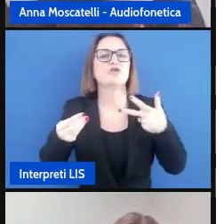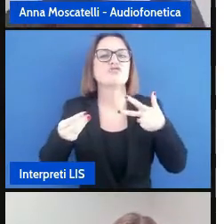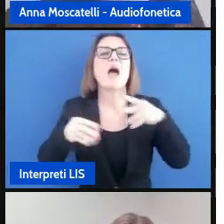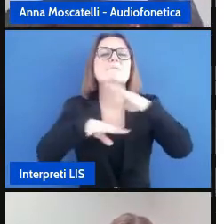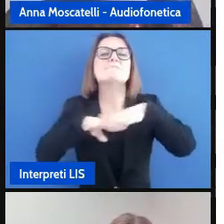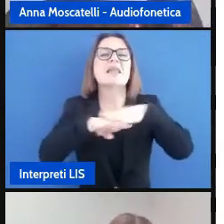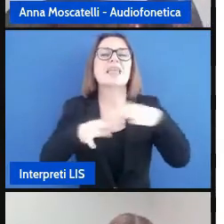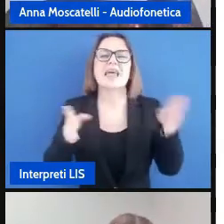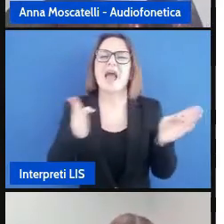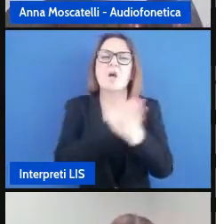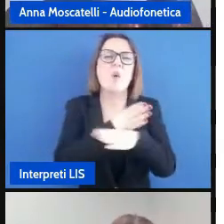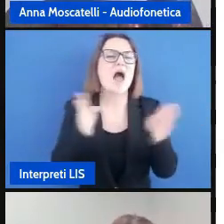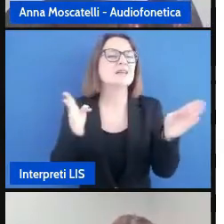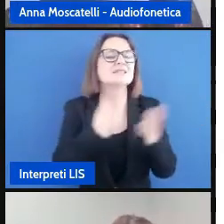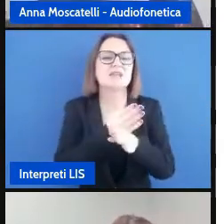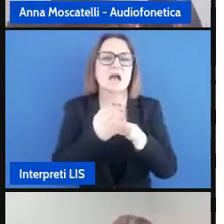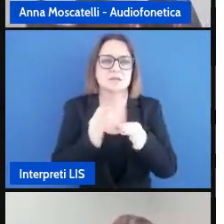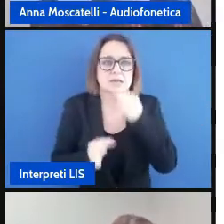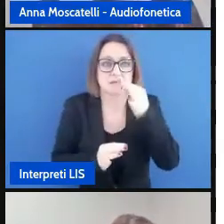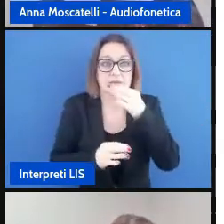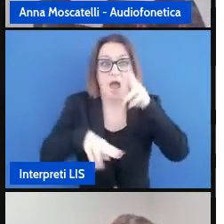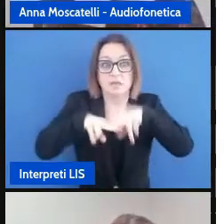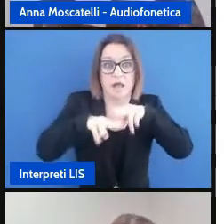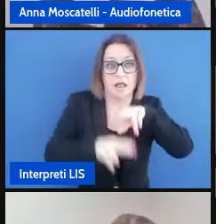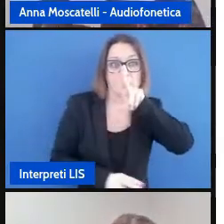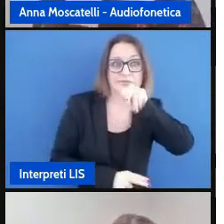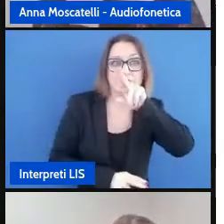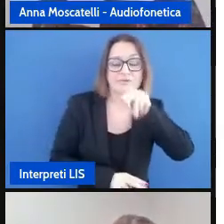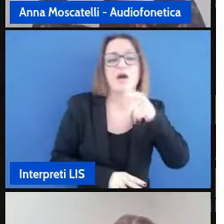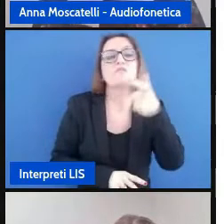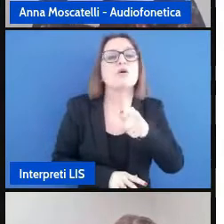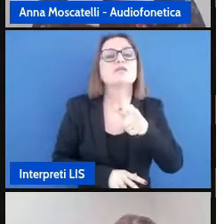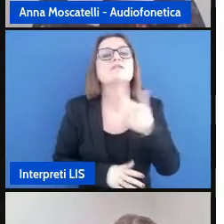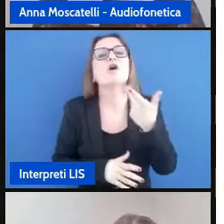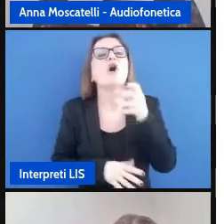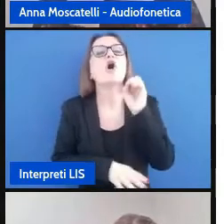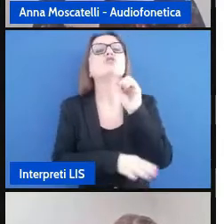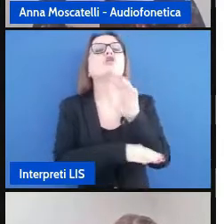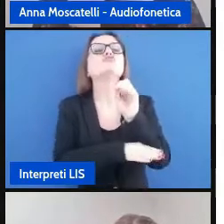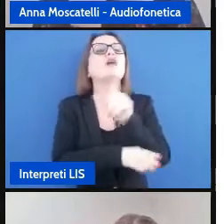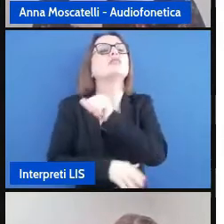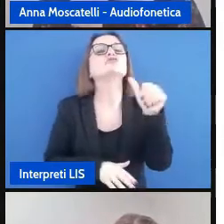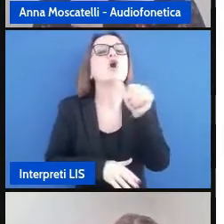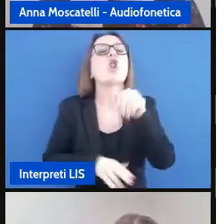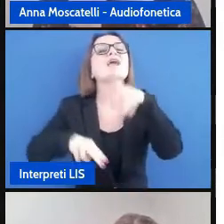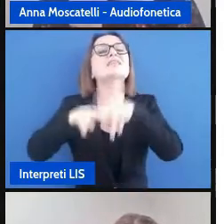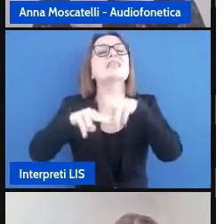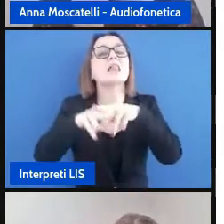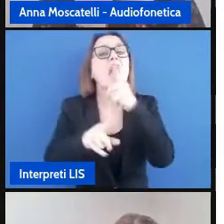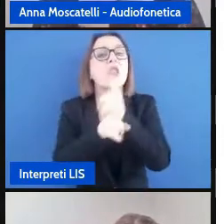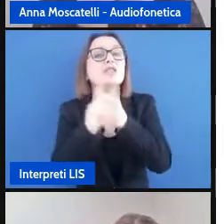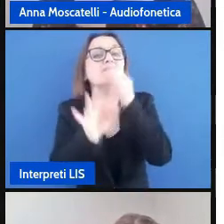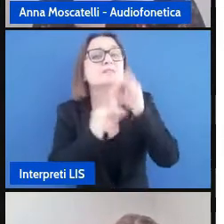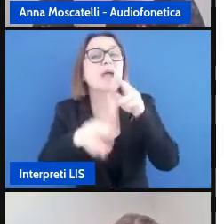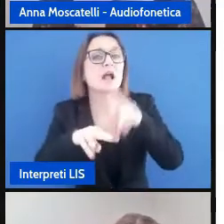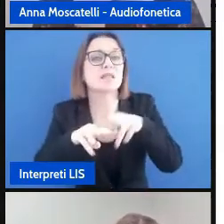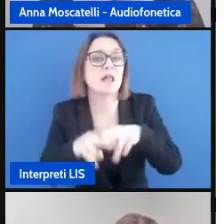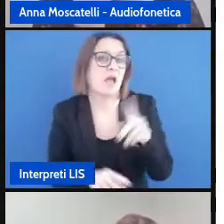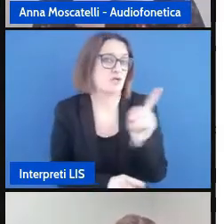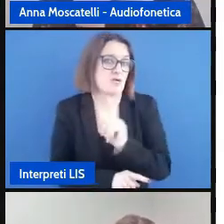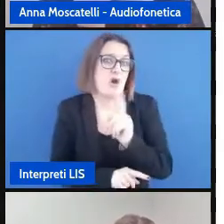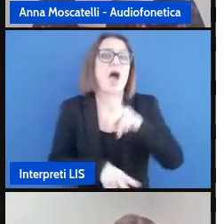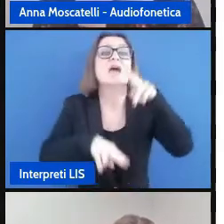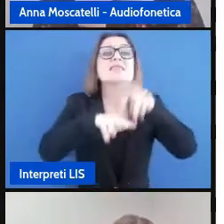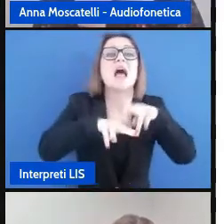non è di esclusiva competenza del docente della lingua italiana ma è di competenza